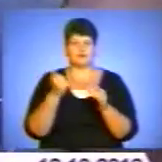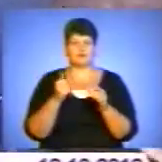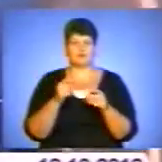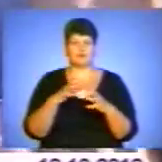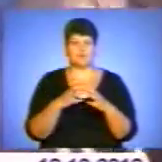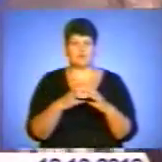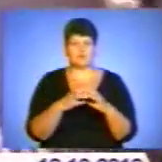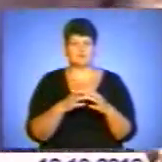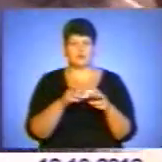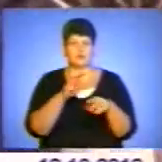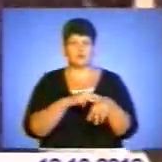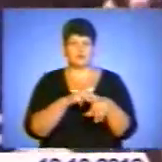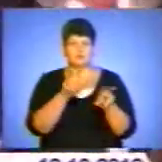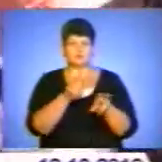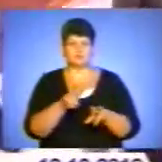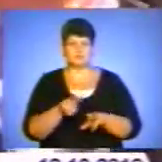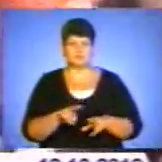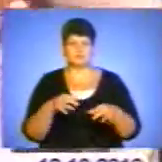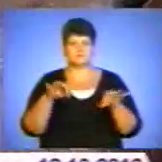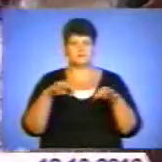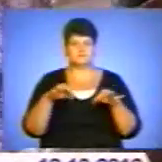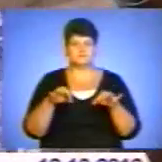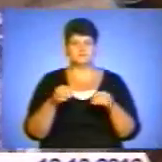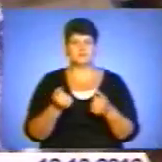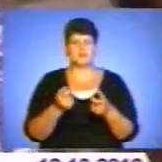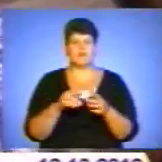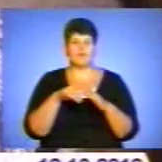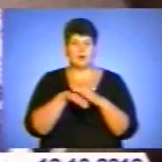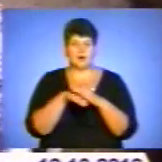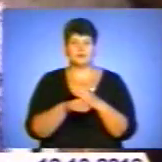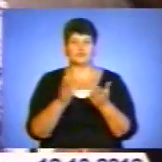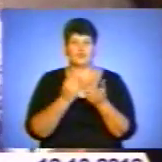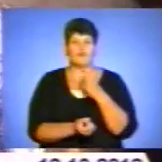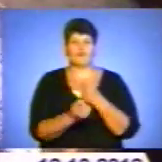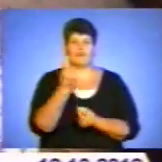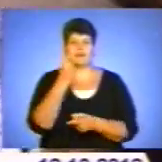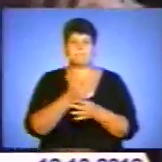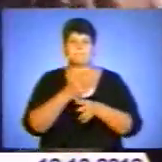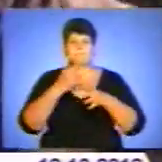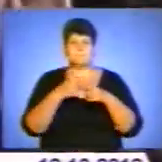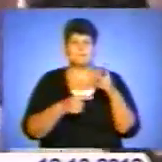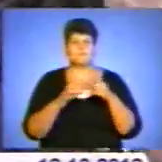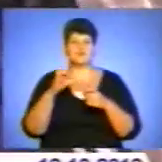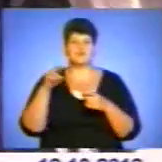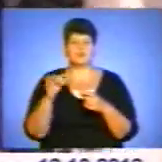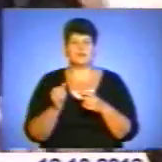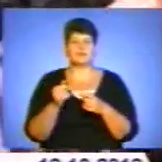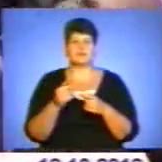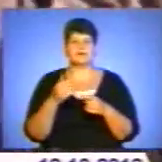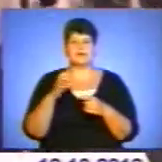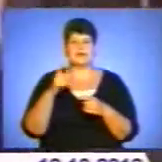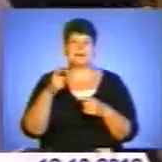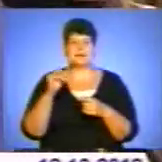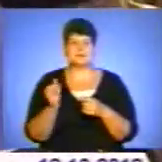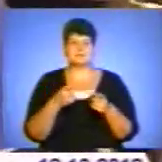Правоохоронці оглянули транспортний засіб. У багажному відділенні оперативники виявили більше півсотні гільз від артилерійських снарядів.